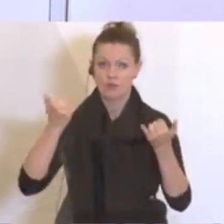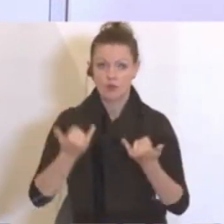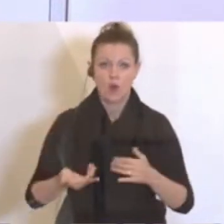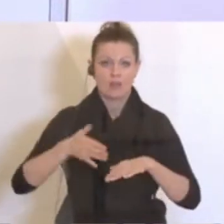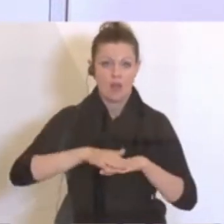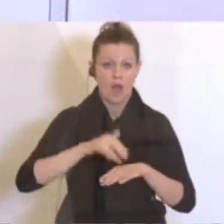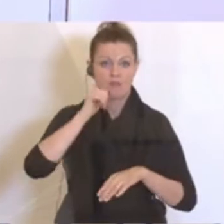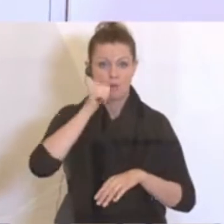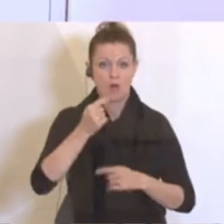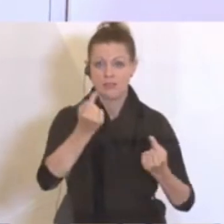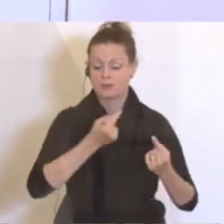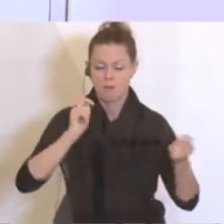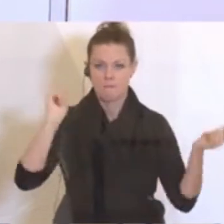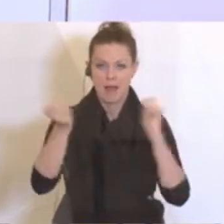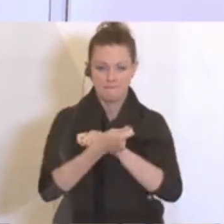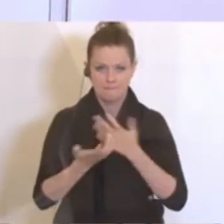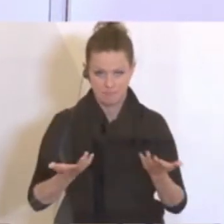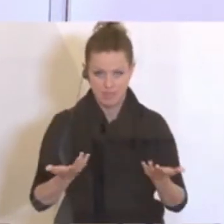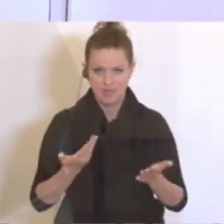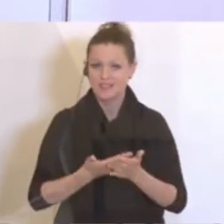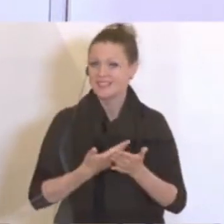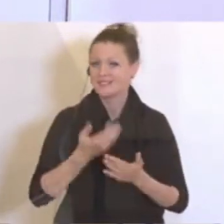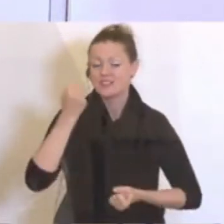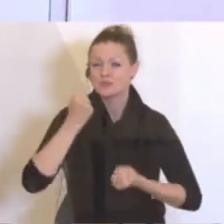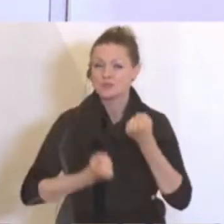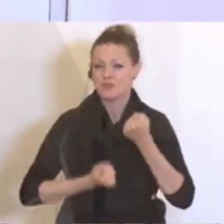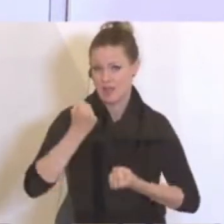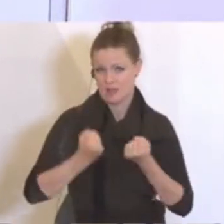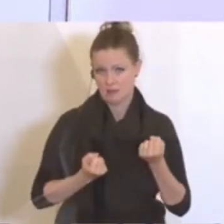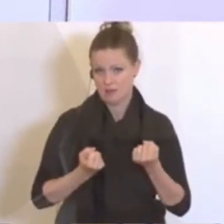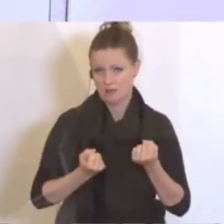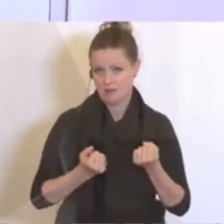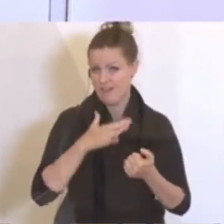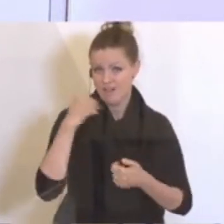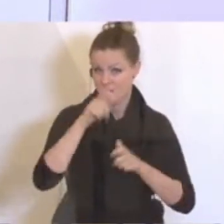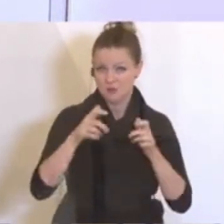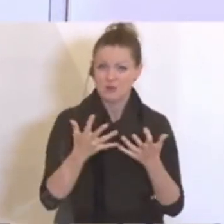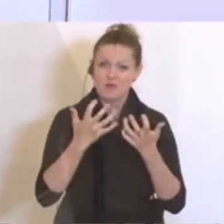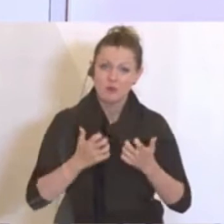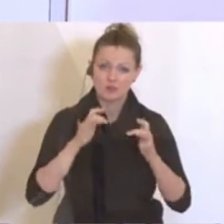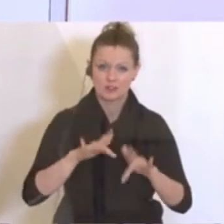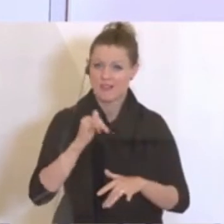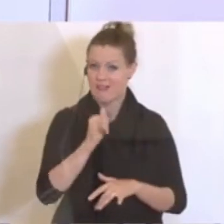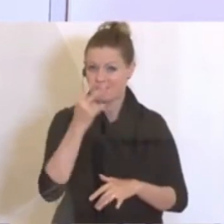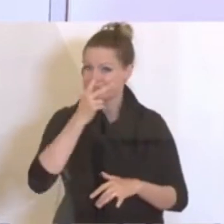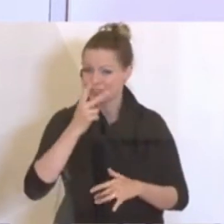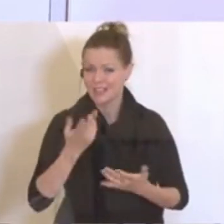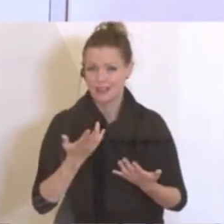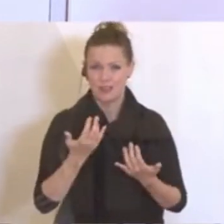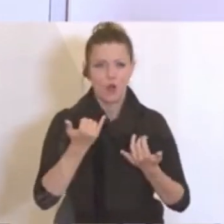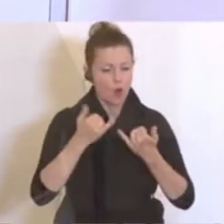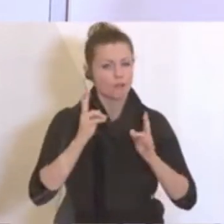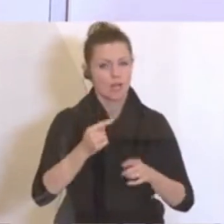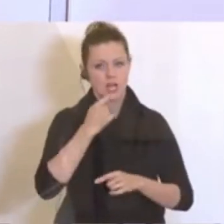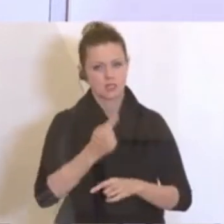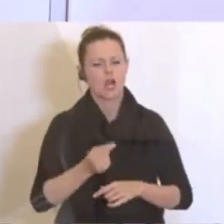morgen die Situation eine andere ist. Und insofern ist es schwierig, auch wenn sich das viele Menschen wünschen würden, heute zu sagen,